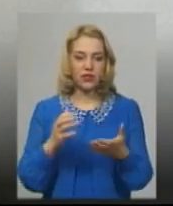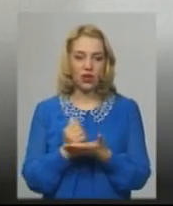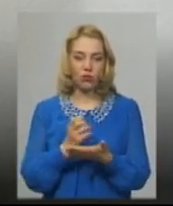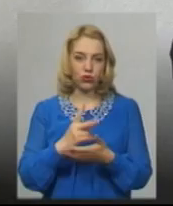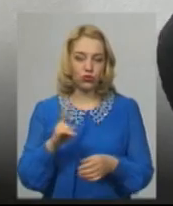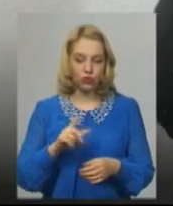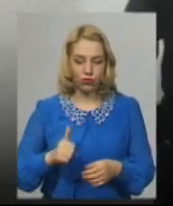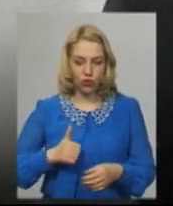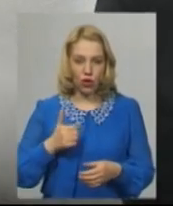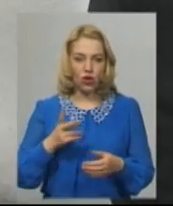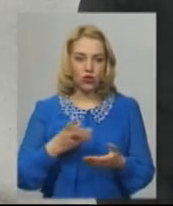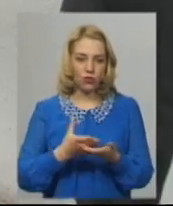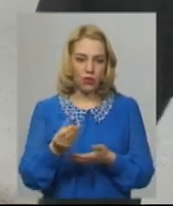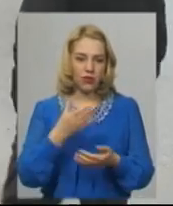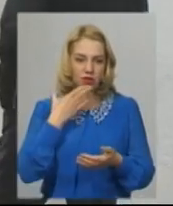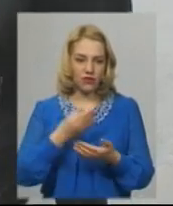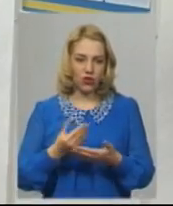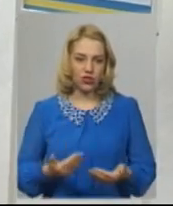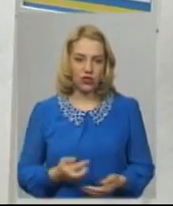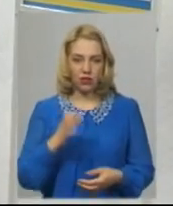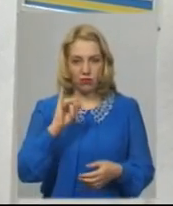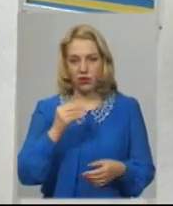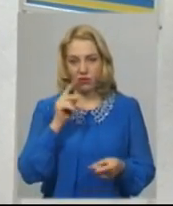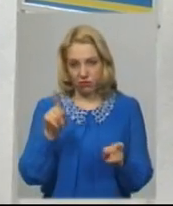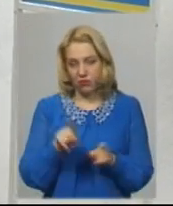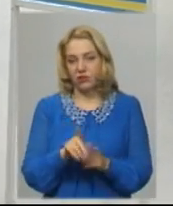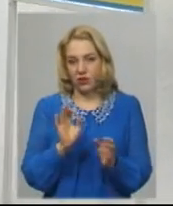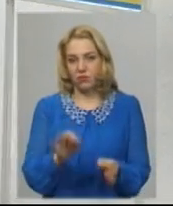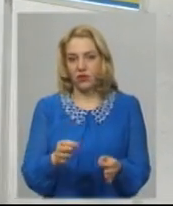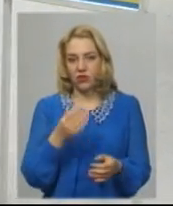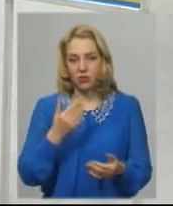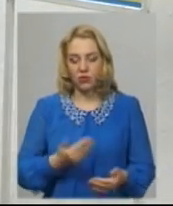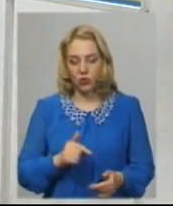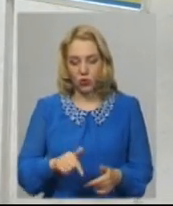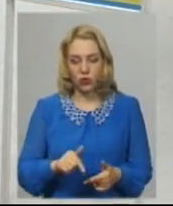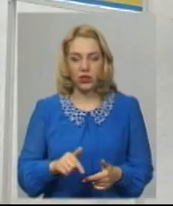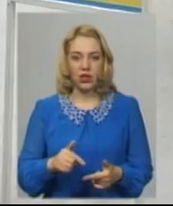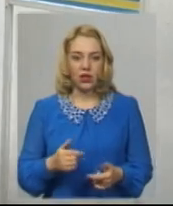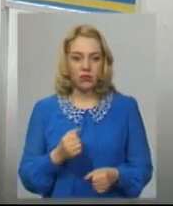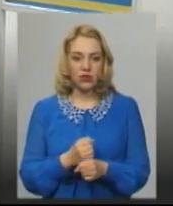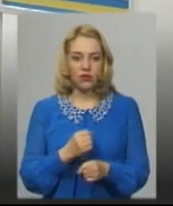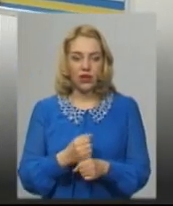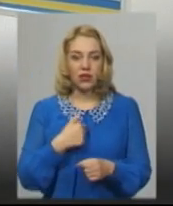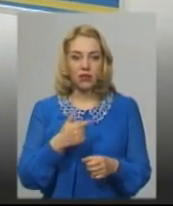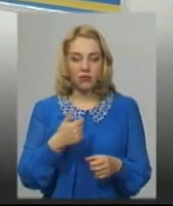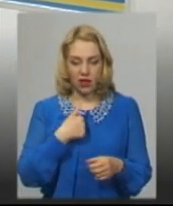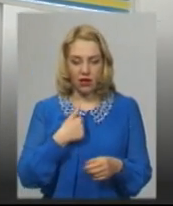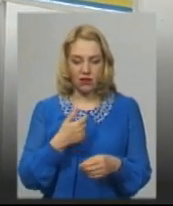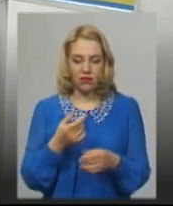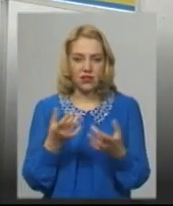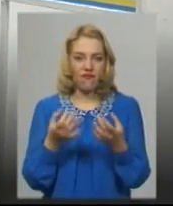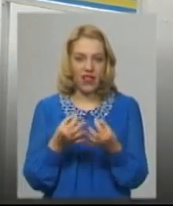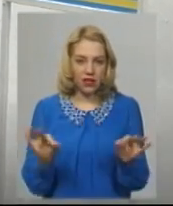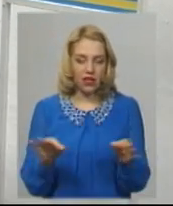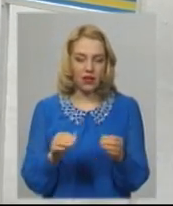оплачувати своє життя, то звичайно я би краще працювала. Каже, сина звільнили перед самим карантином. Прямо перед самим карантином він не